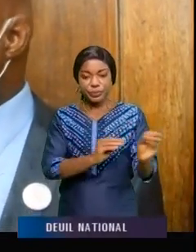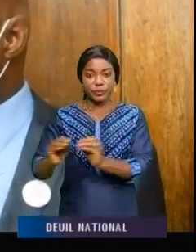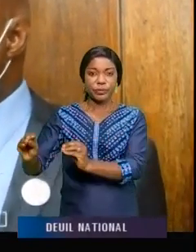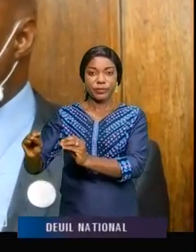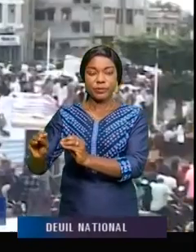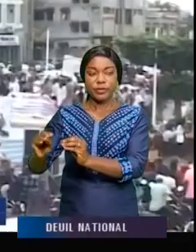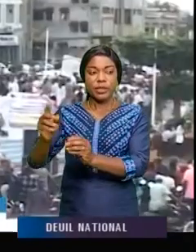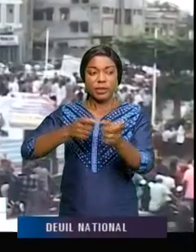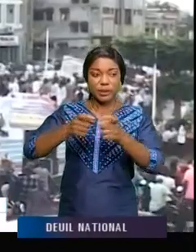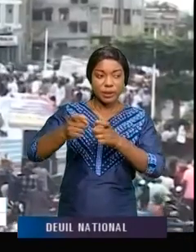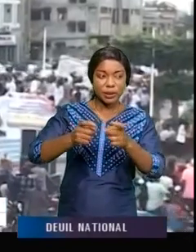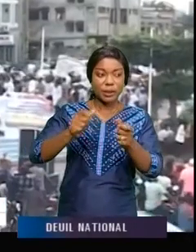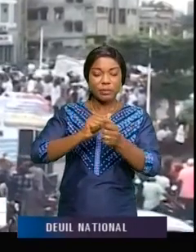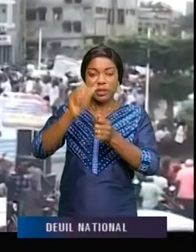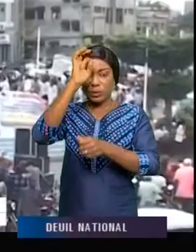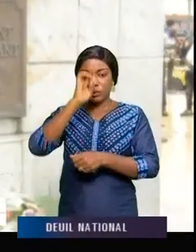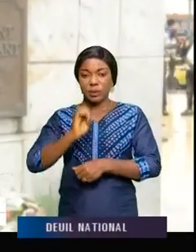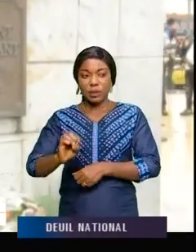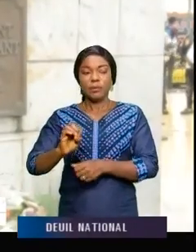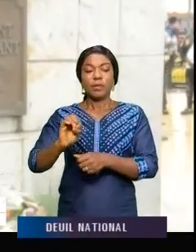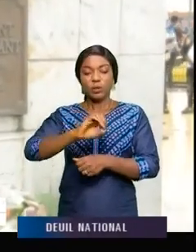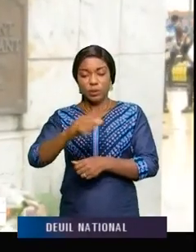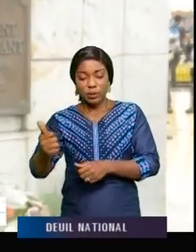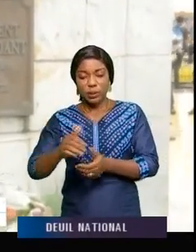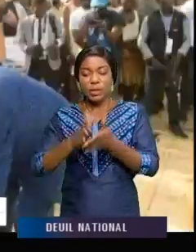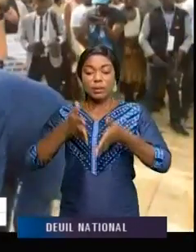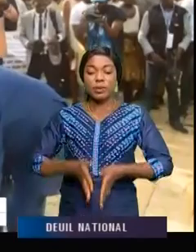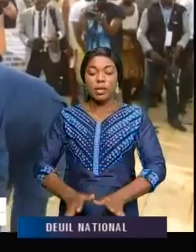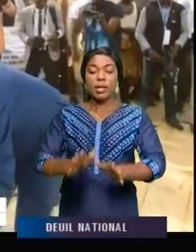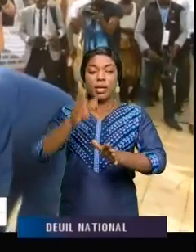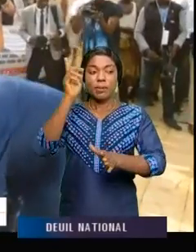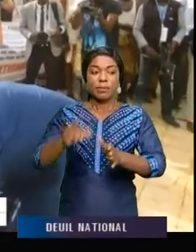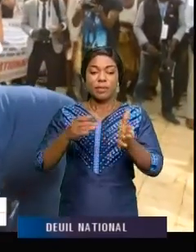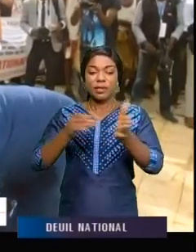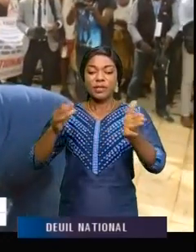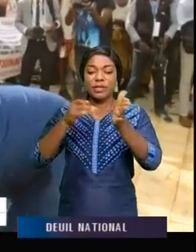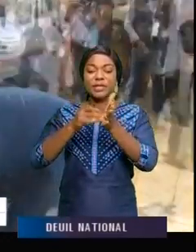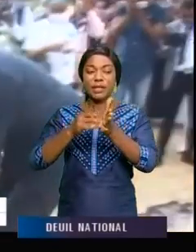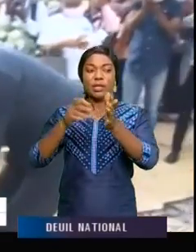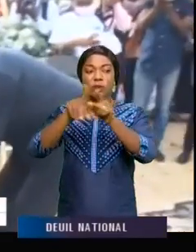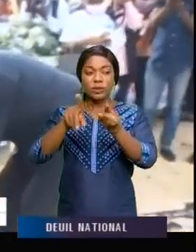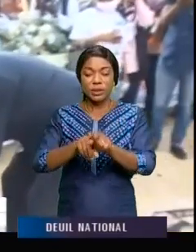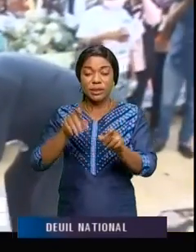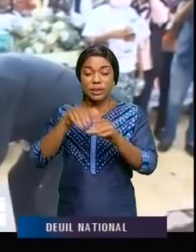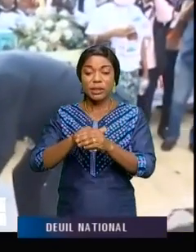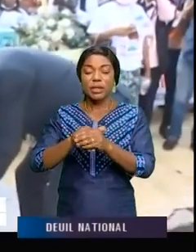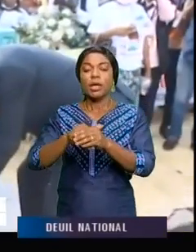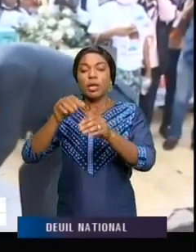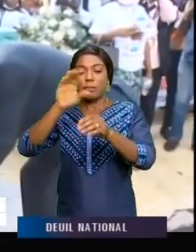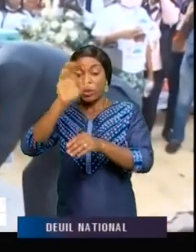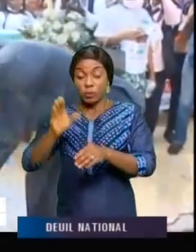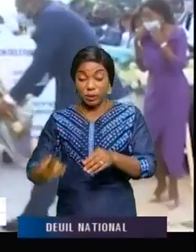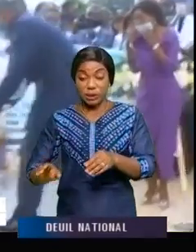c'est un groupe dirigé par l'honorable Mbachi. Né en 1917 au village de Koumadizi, près de Tchela. Joseph